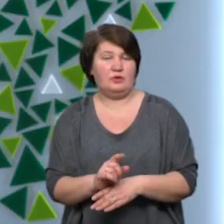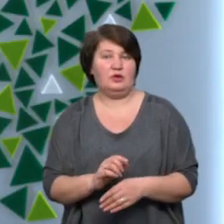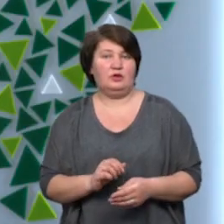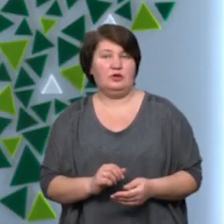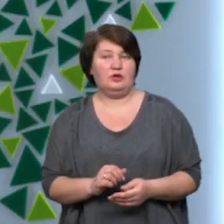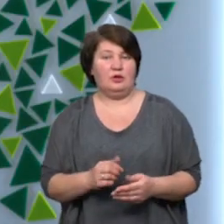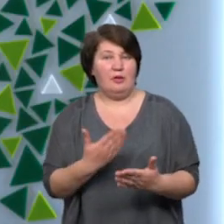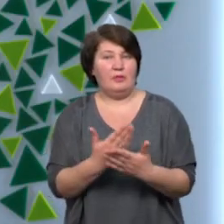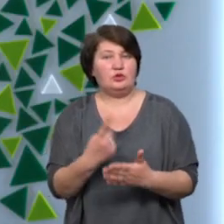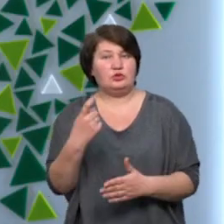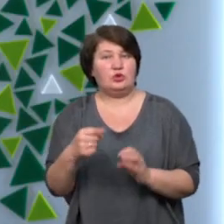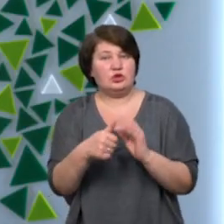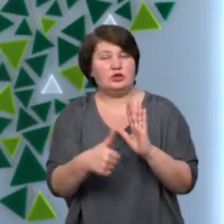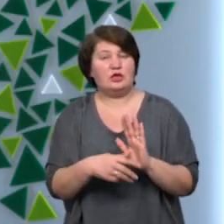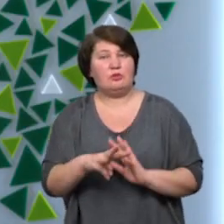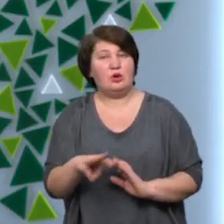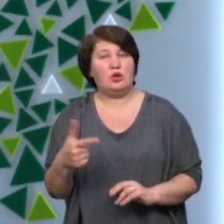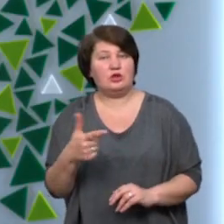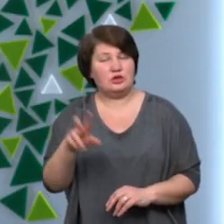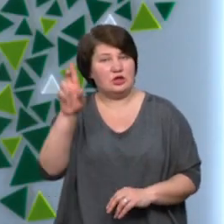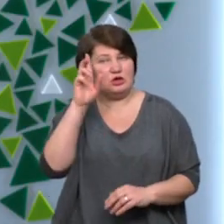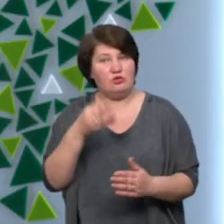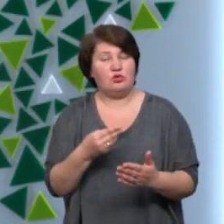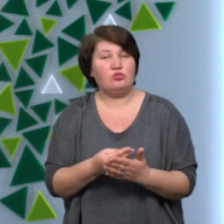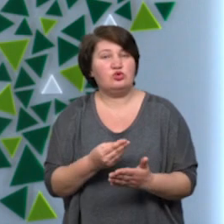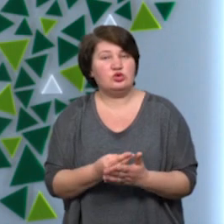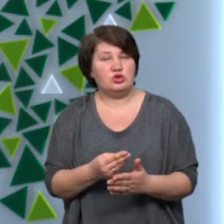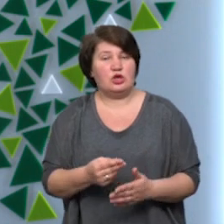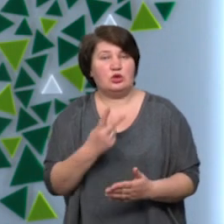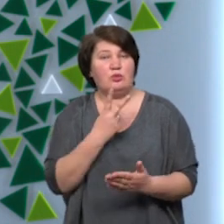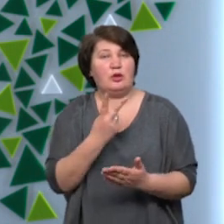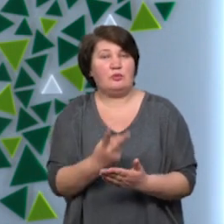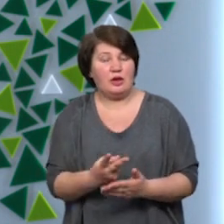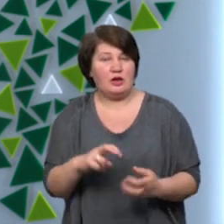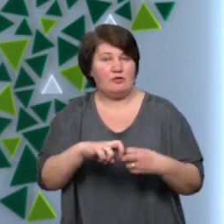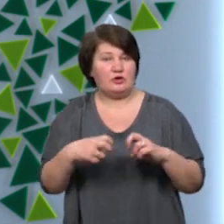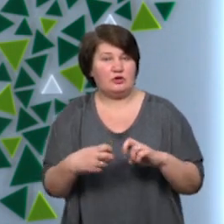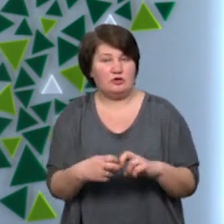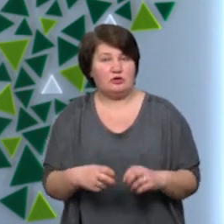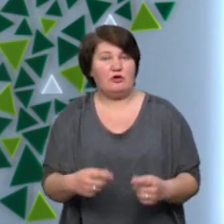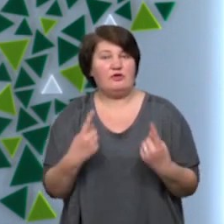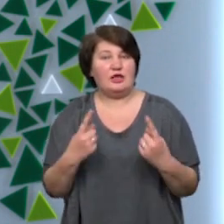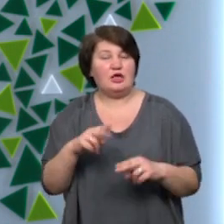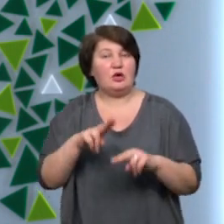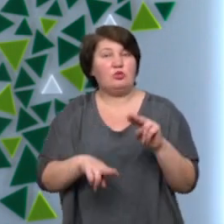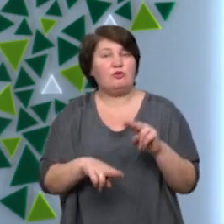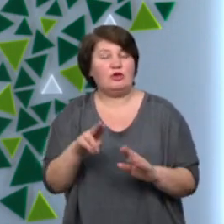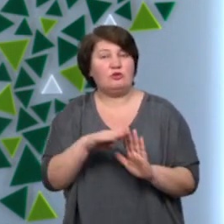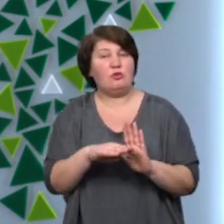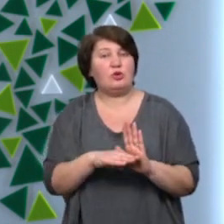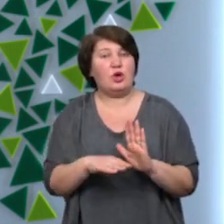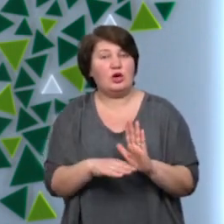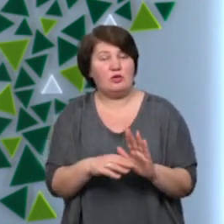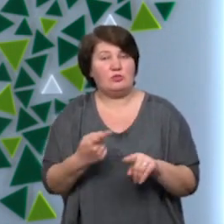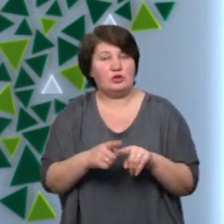Близько 116 мільйонів гривень з державного бюджету передбачили для Івано-Франківщини в межах програми «Велике будівництво». Про це сьогодні на